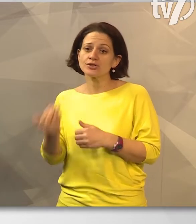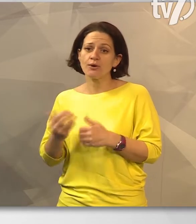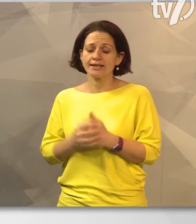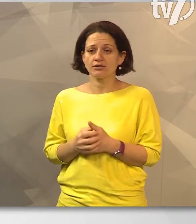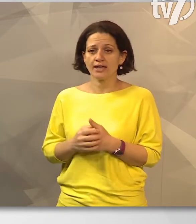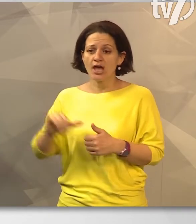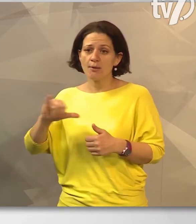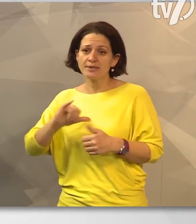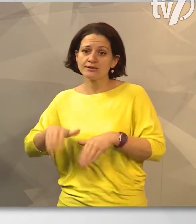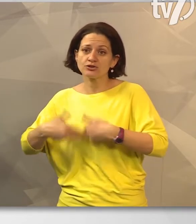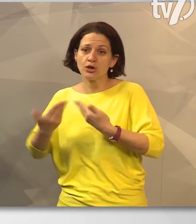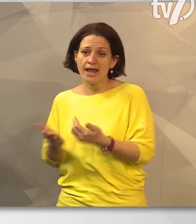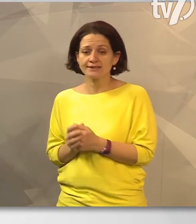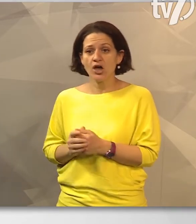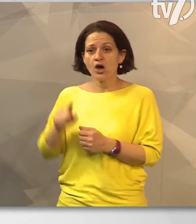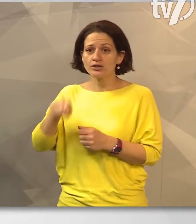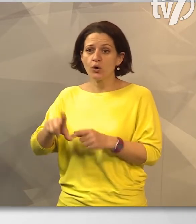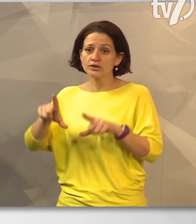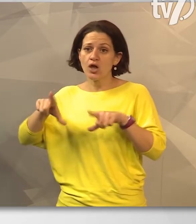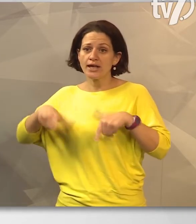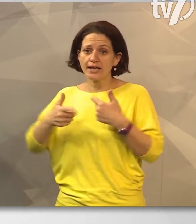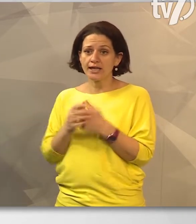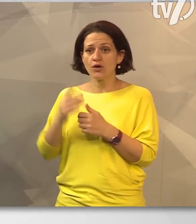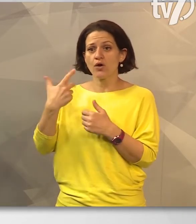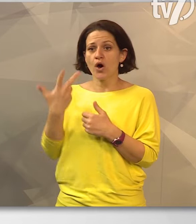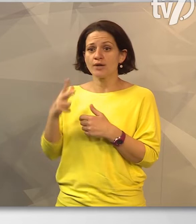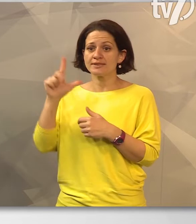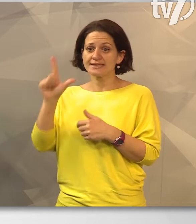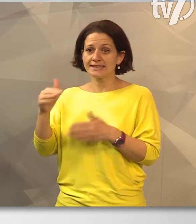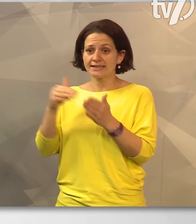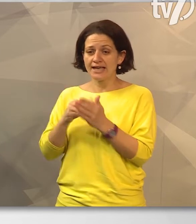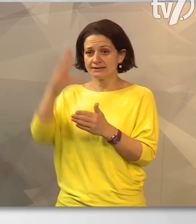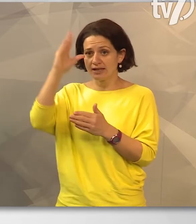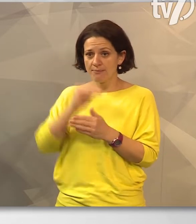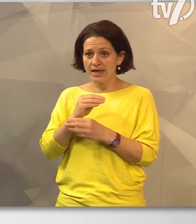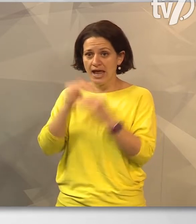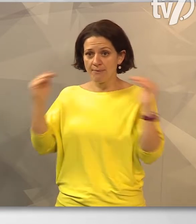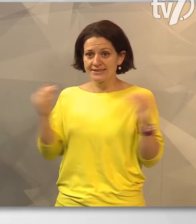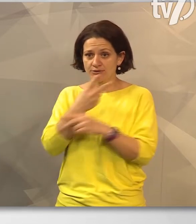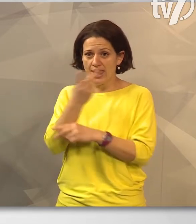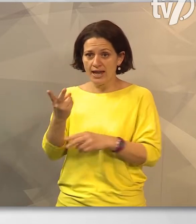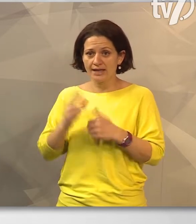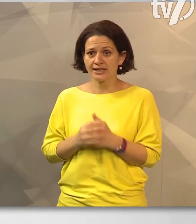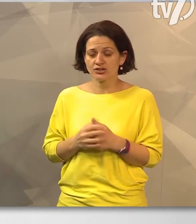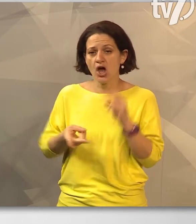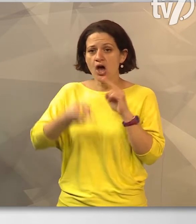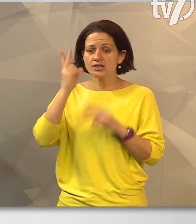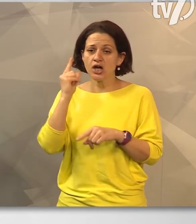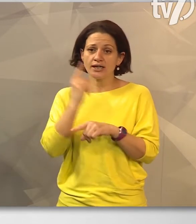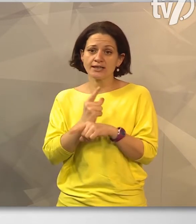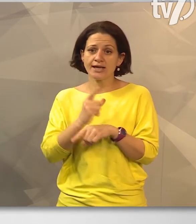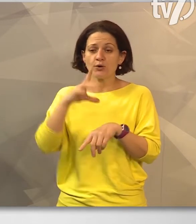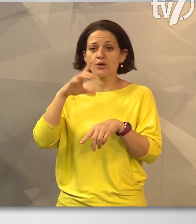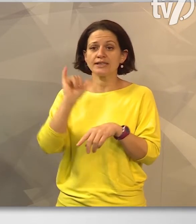köszönhetően biztosított lett a járásban lakó 32 ezer ember emelt szintű ellátása. A szakrendelő